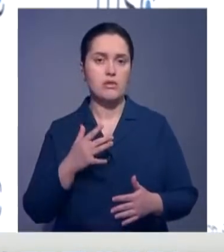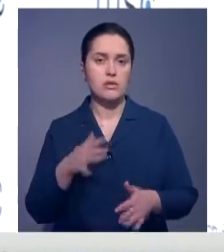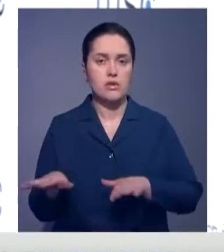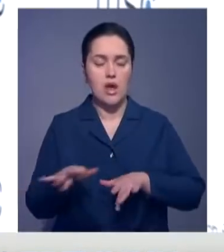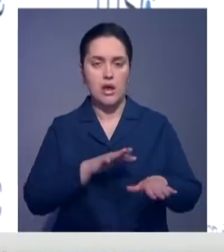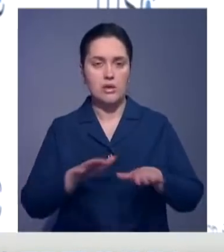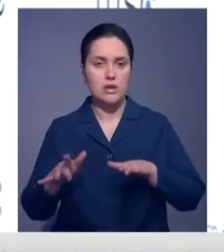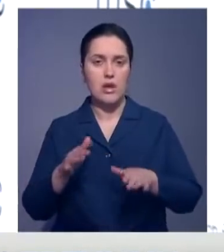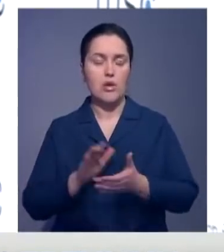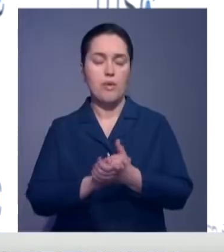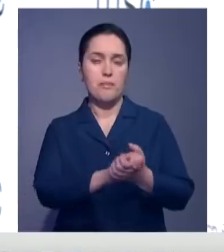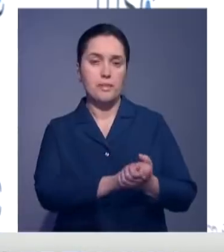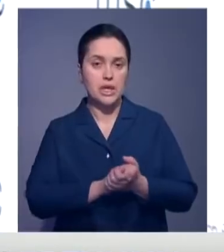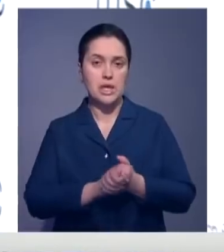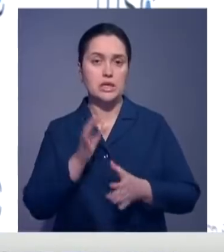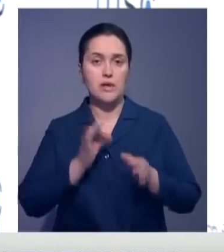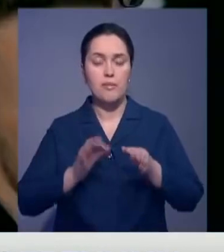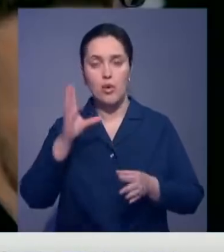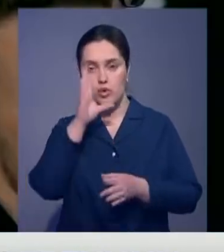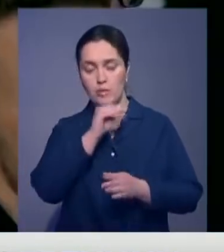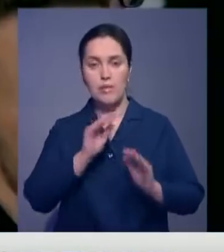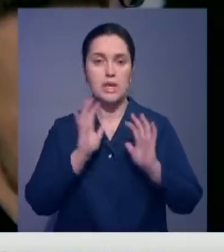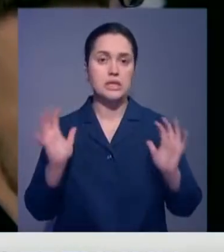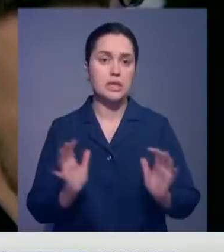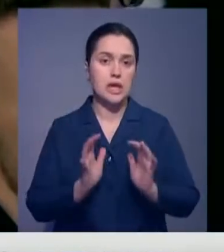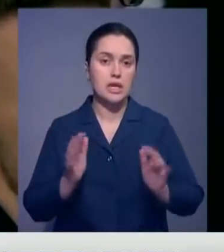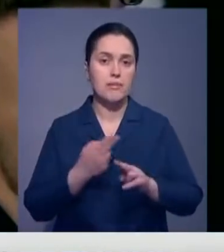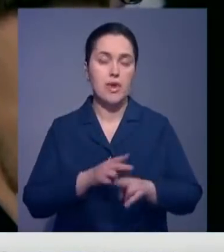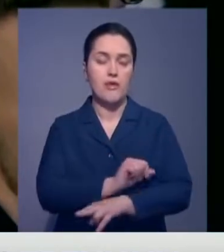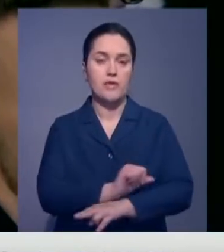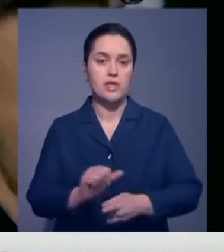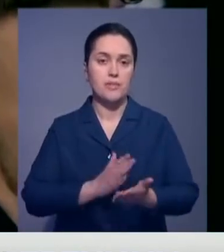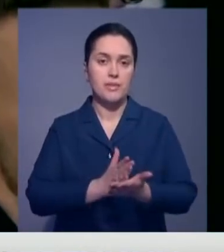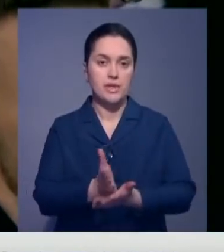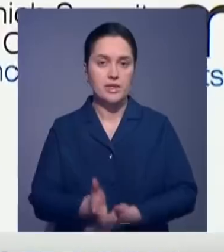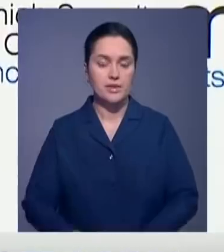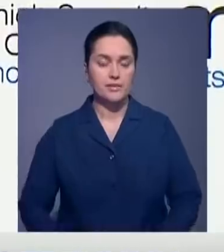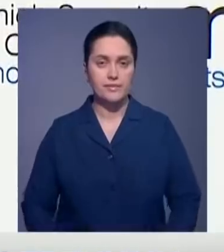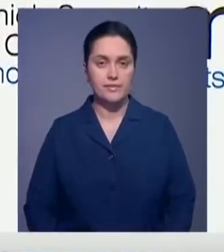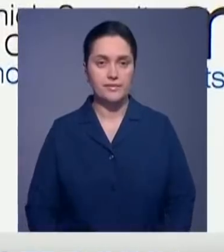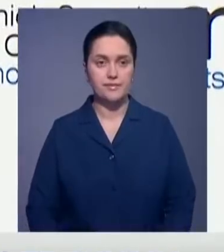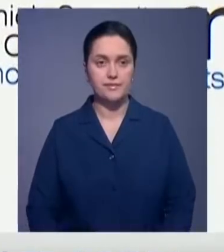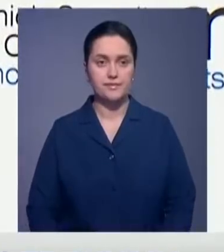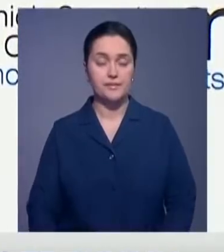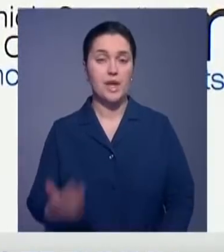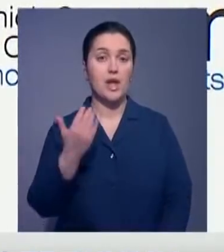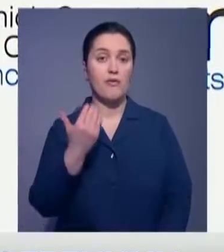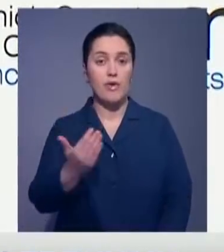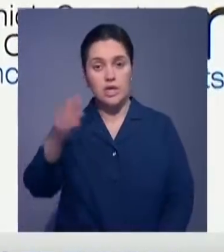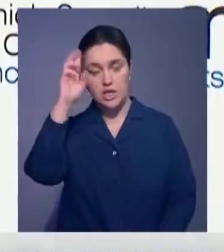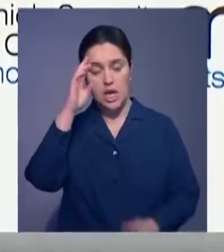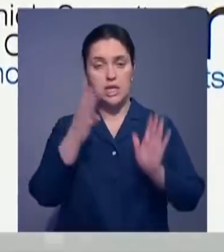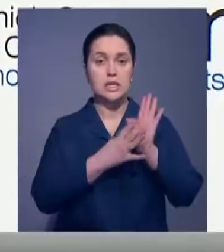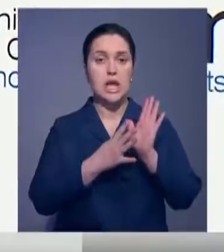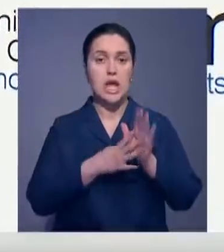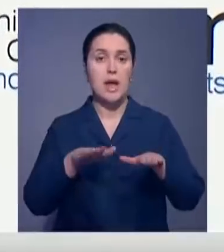направленной на мир и стабильность, сумел сохранить баланс во внешней политике. Наша страна занимает девятое